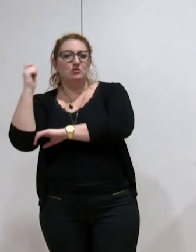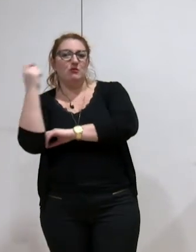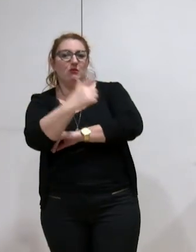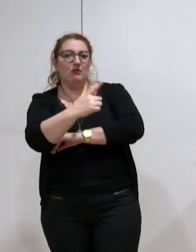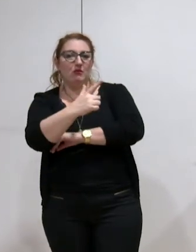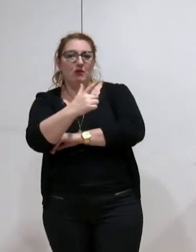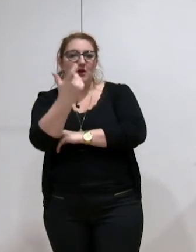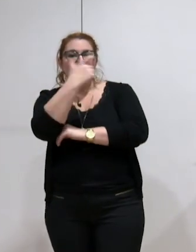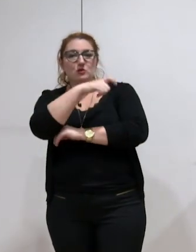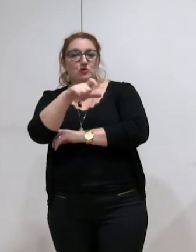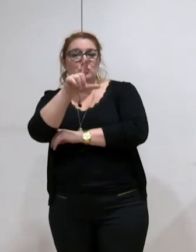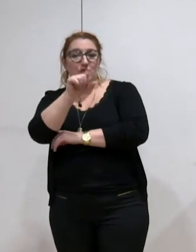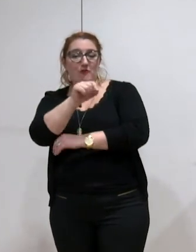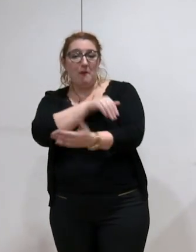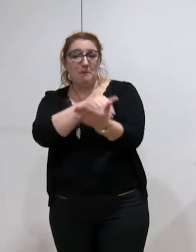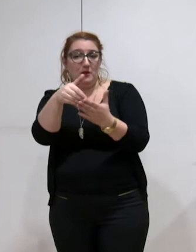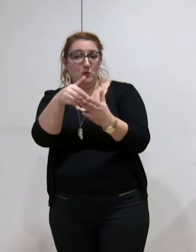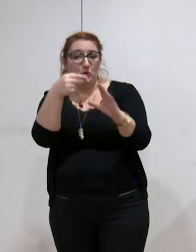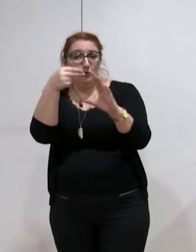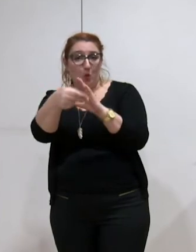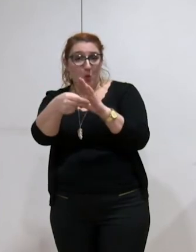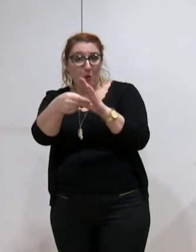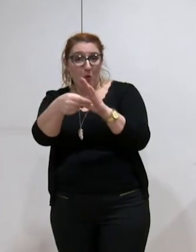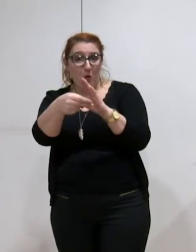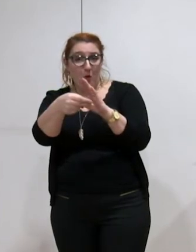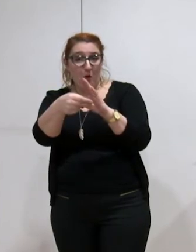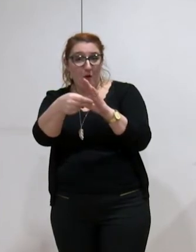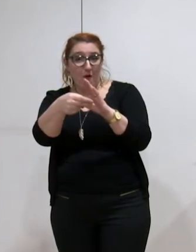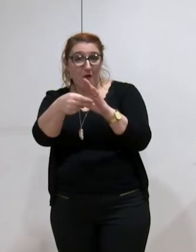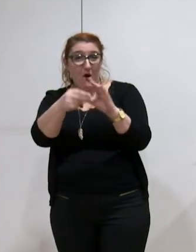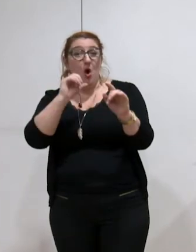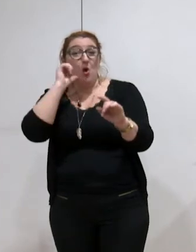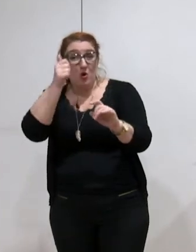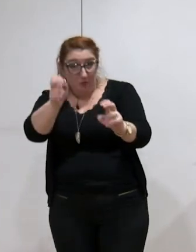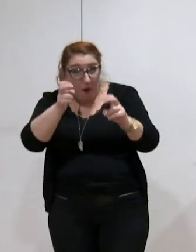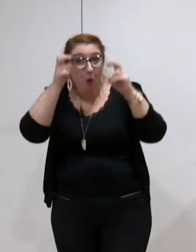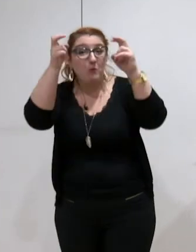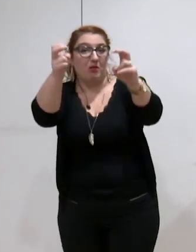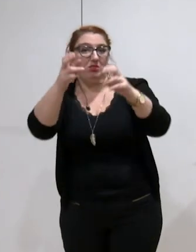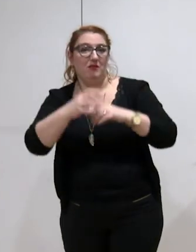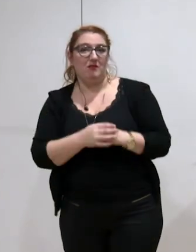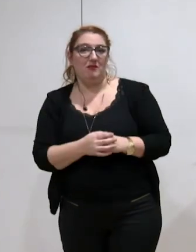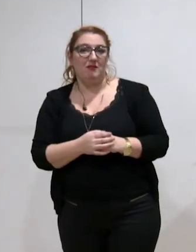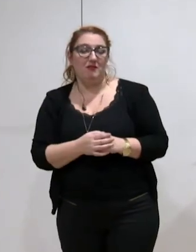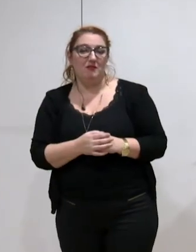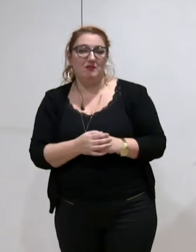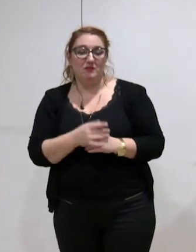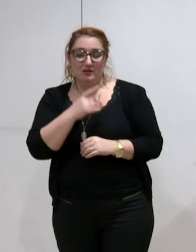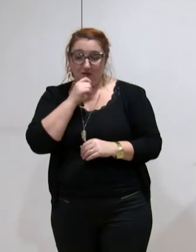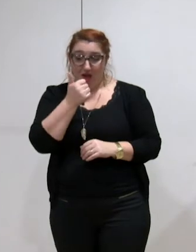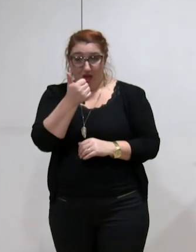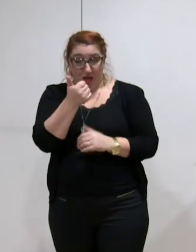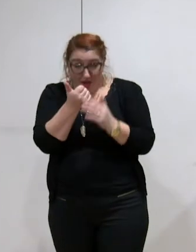euros moins élevés qu'elles ne l'étaient le lendemain, le 26 novembre à 12 heures.'est-à-dire qu'en une